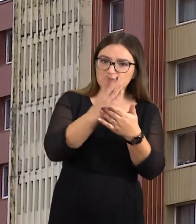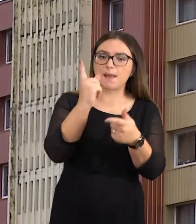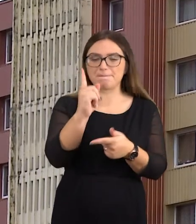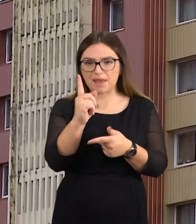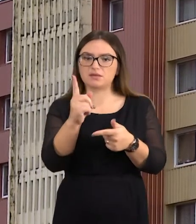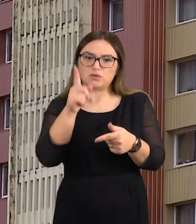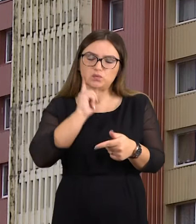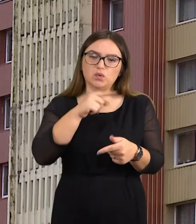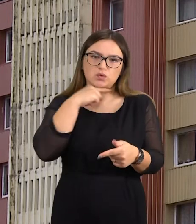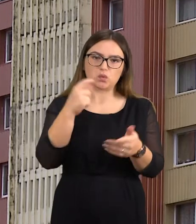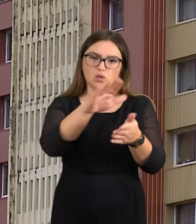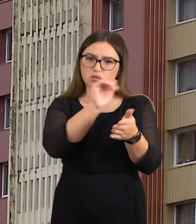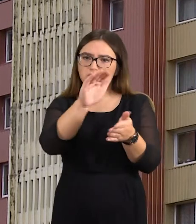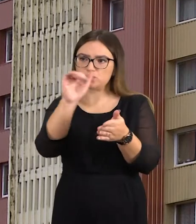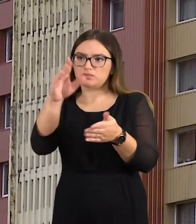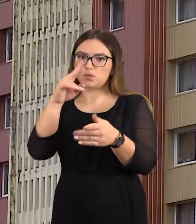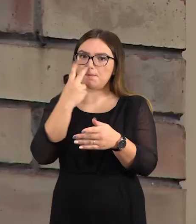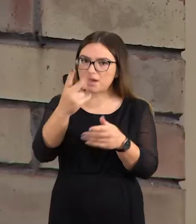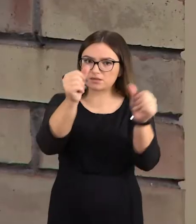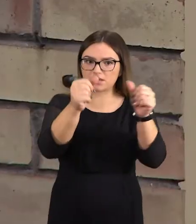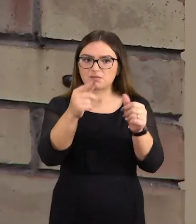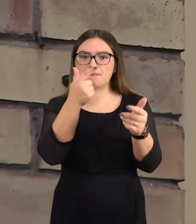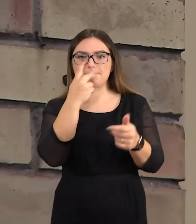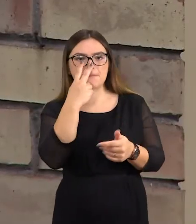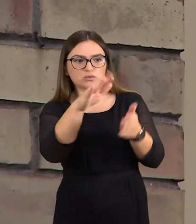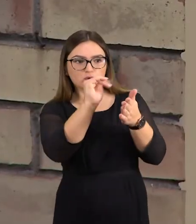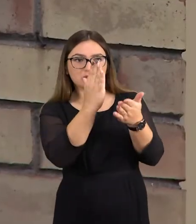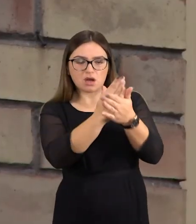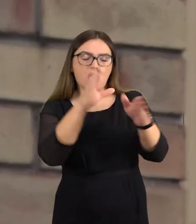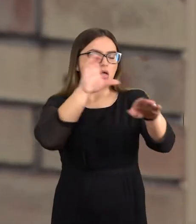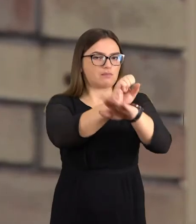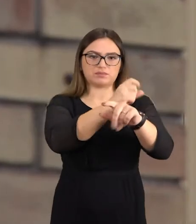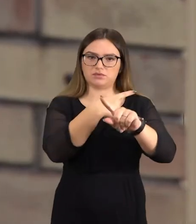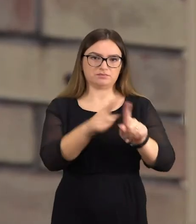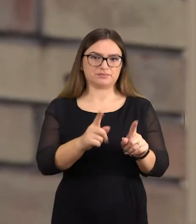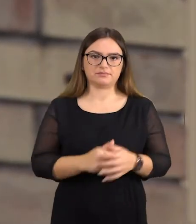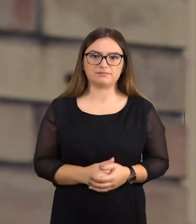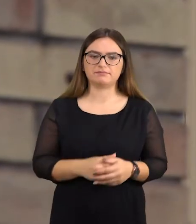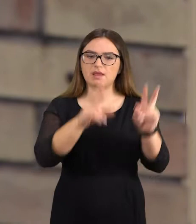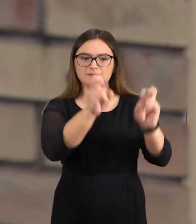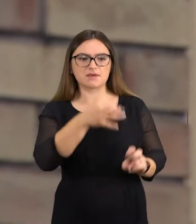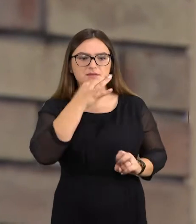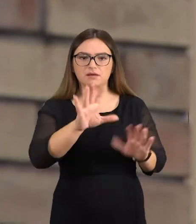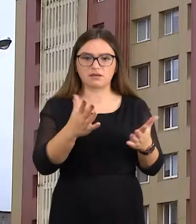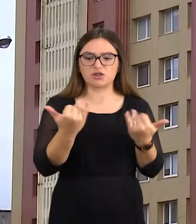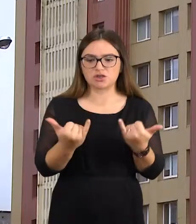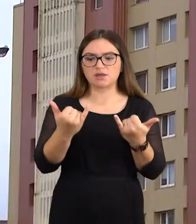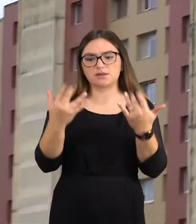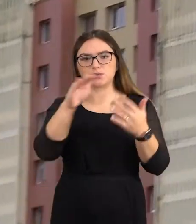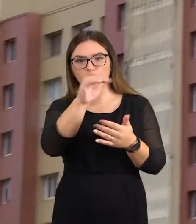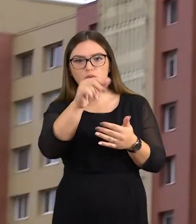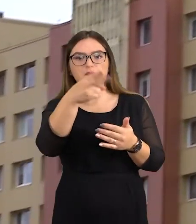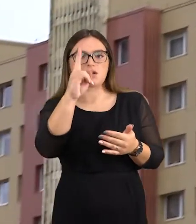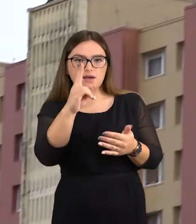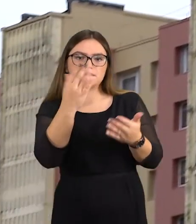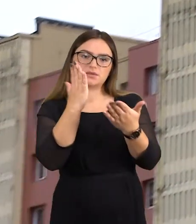paklausa viršėje pasiūlą ir geri pasiūlymai išgraipstome akimirksniu. Ta dalis ieškančiųjų būtų net nesideri. Ekspertai sako, kad nuomininkams šiandien